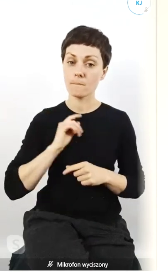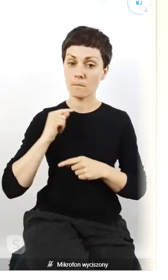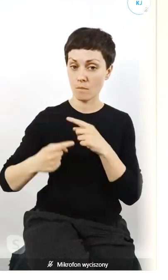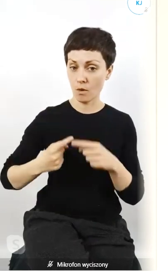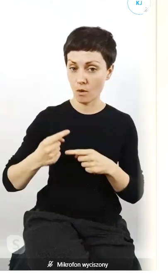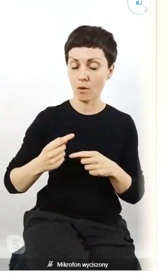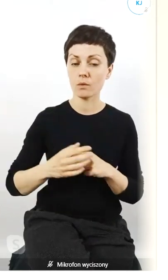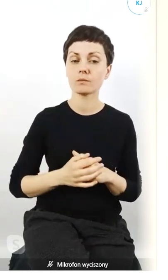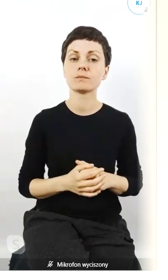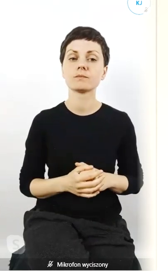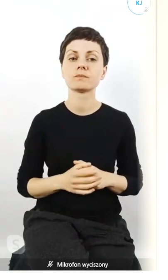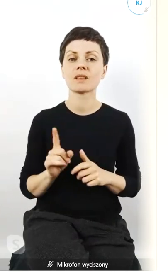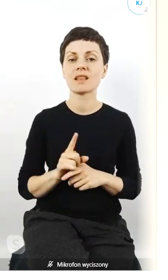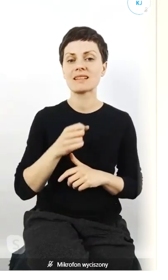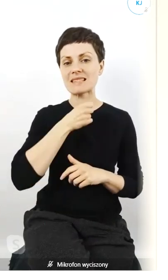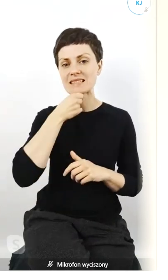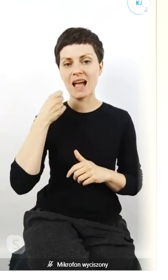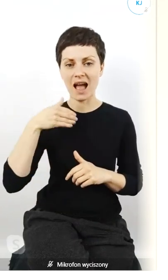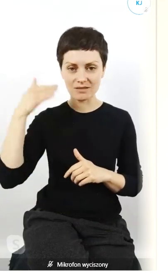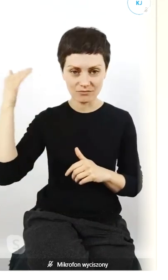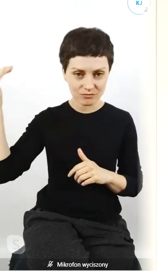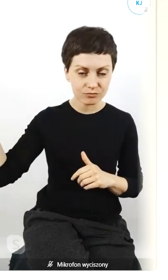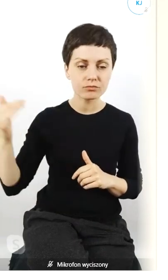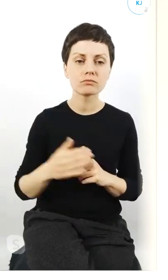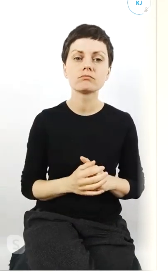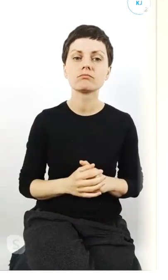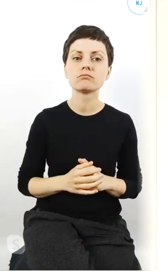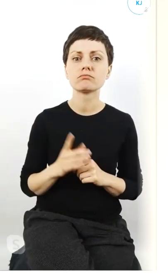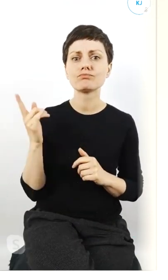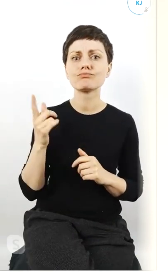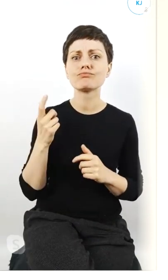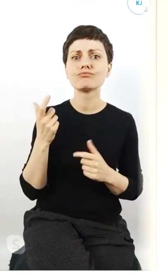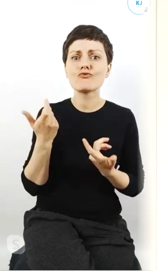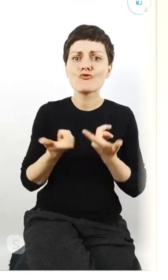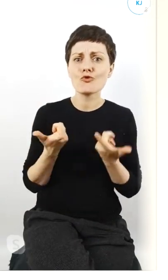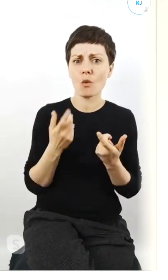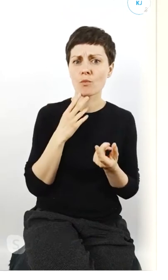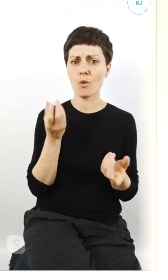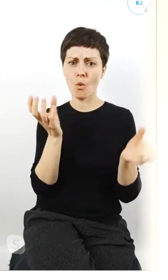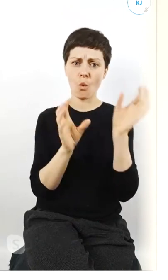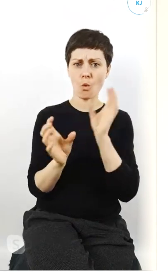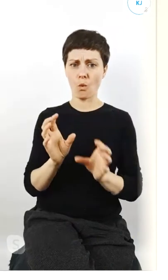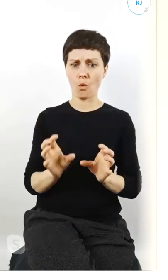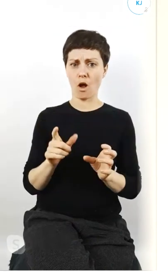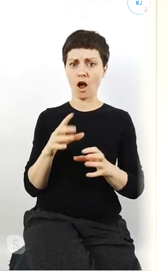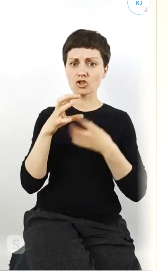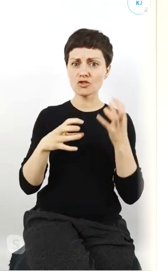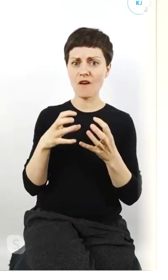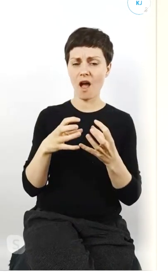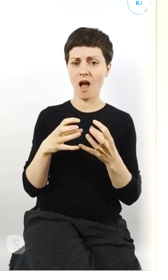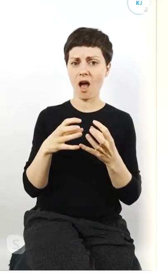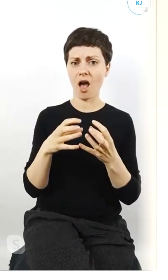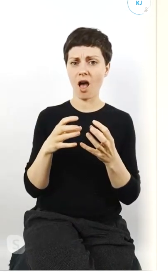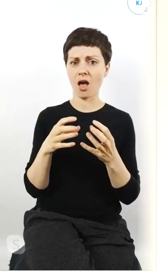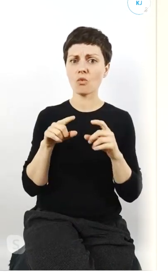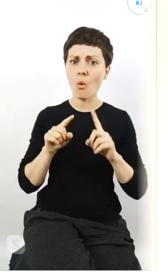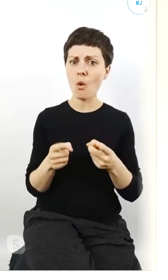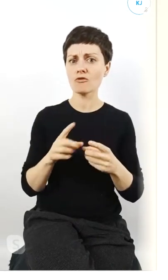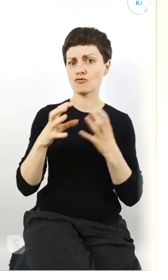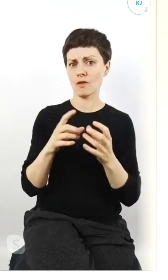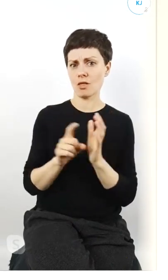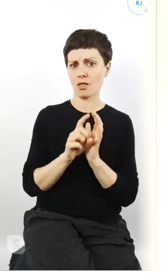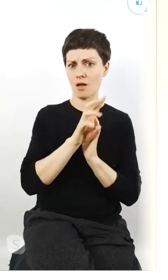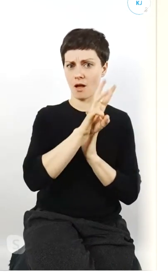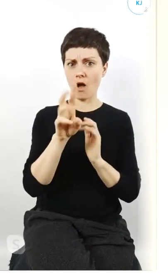starszych urządza ten świat w którym wy będziecie musieli żyć i prawdopodobnie